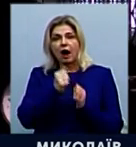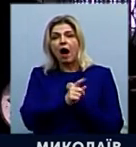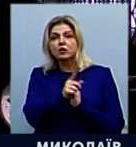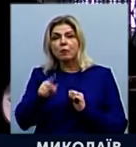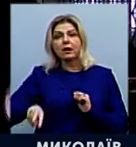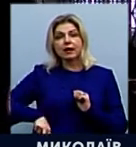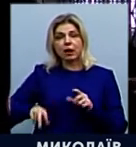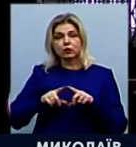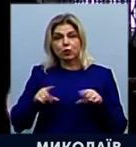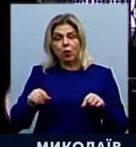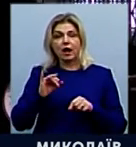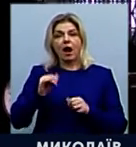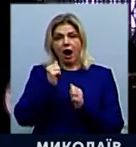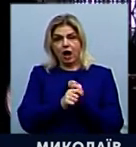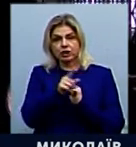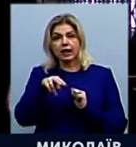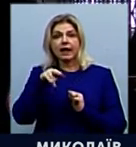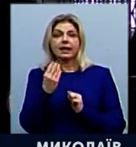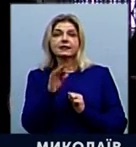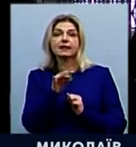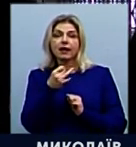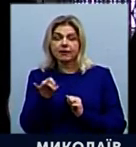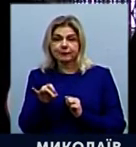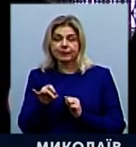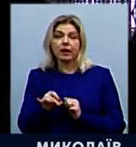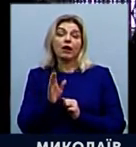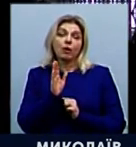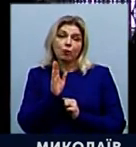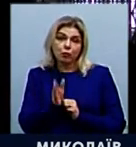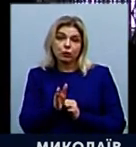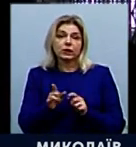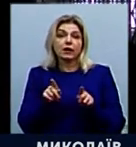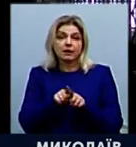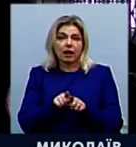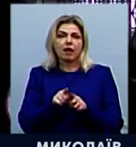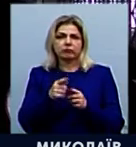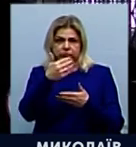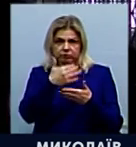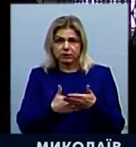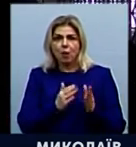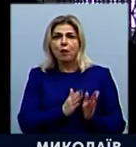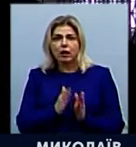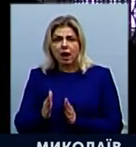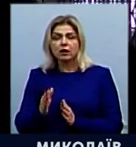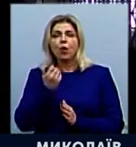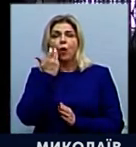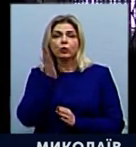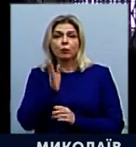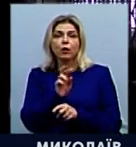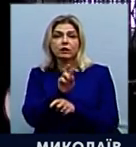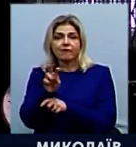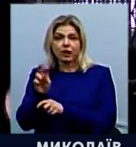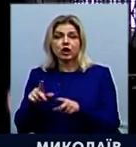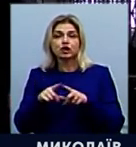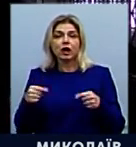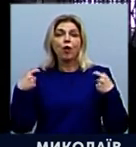в школах, кожному ліцею. Іде, буде такий певний розпорядок, коли будуть навідуватися шкільні